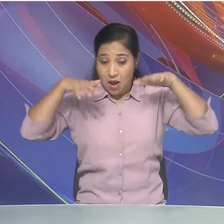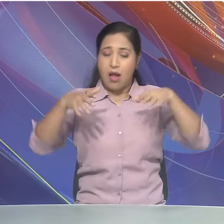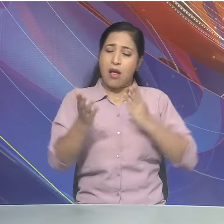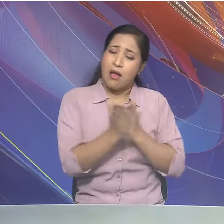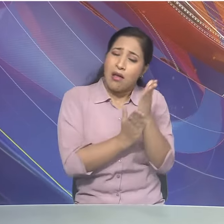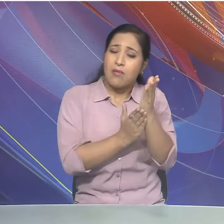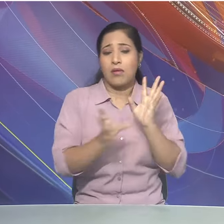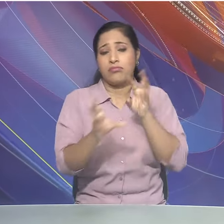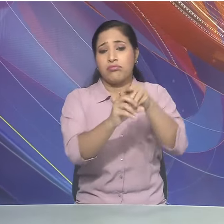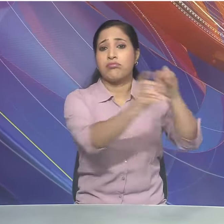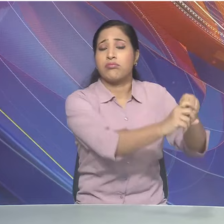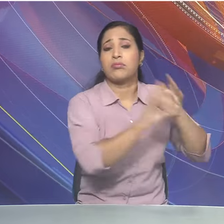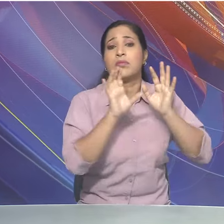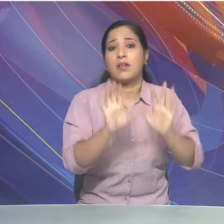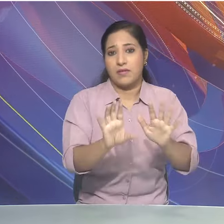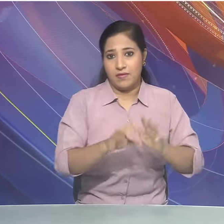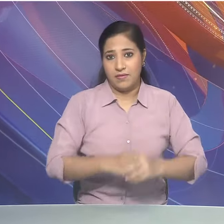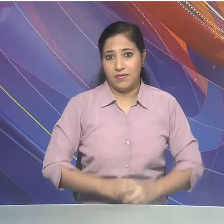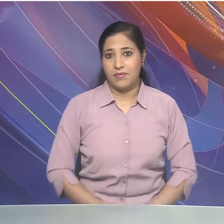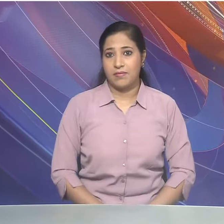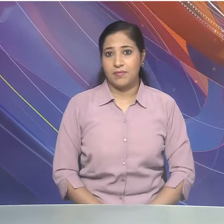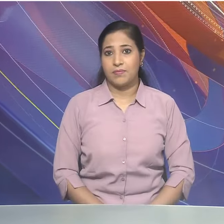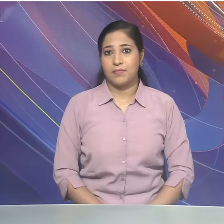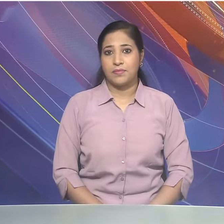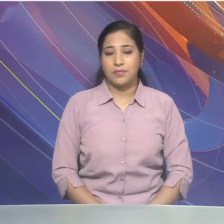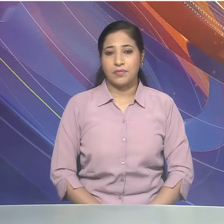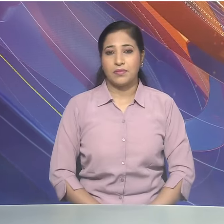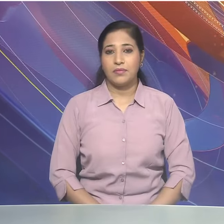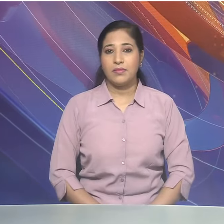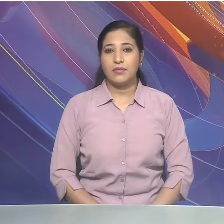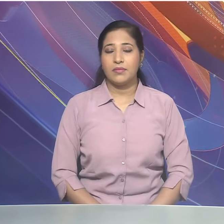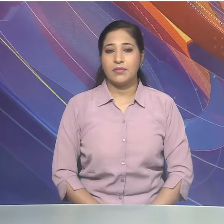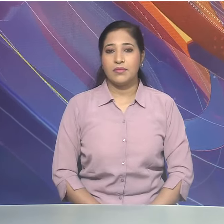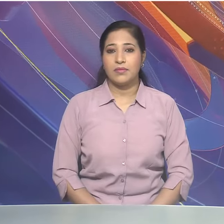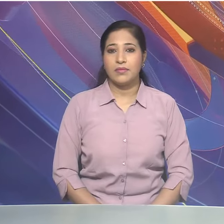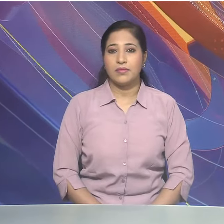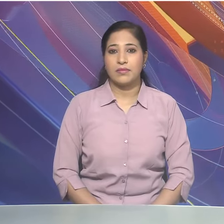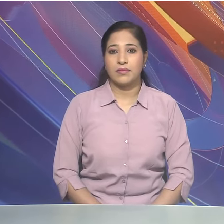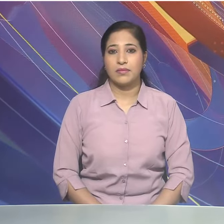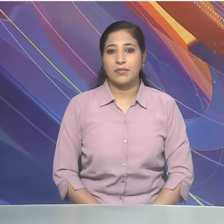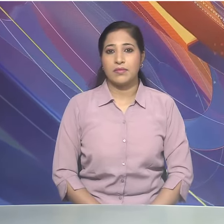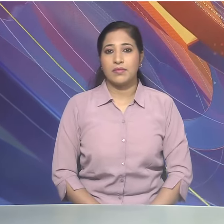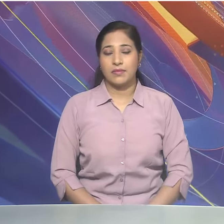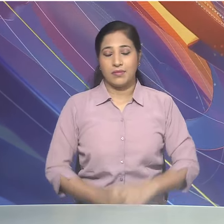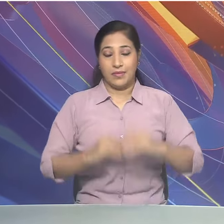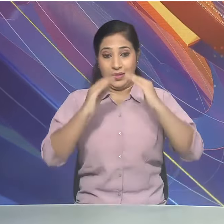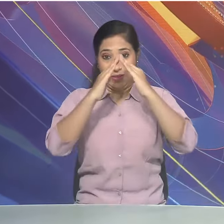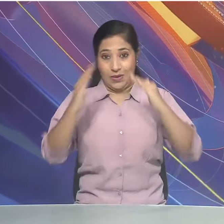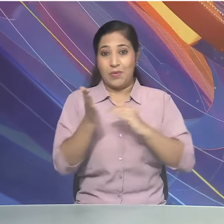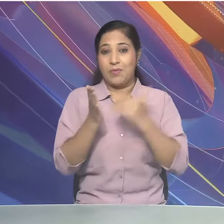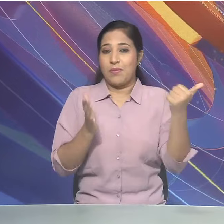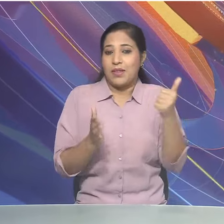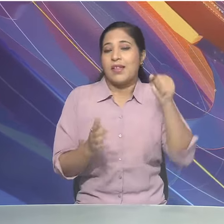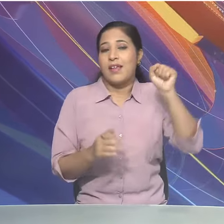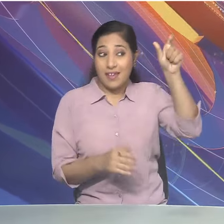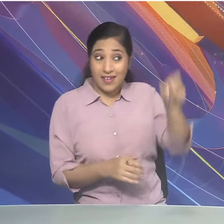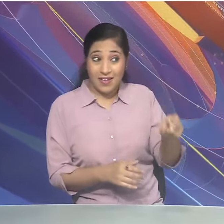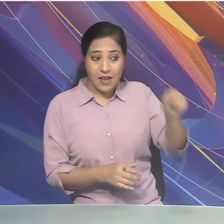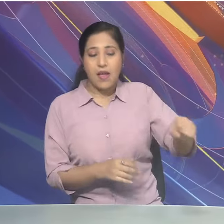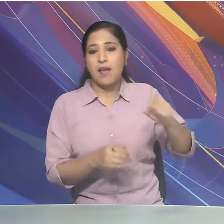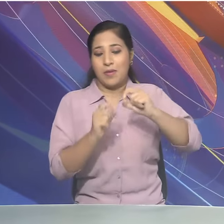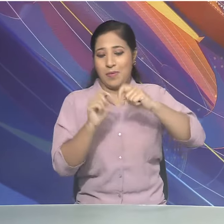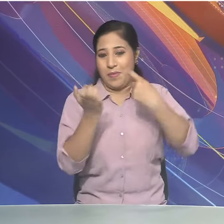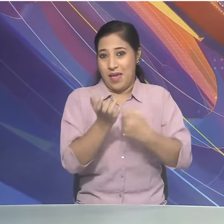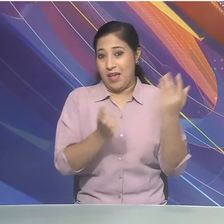लगातार शामिल होते रहे हैं। केंद्री ग्रह मंत्री अमिशा आज से